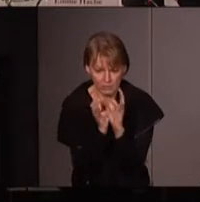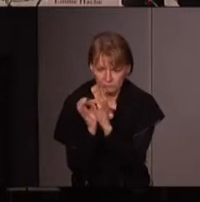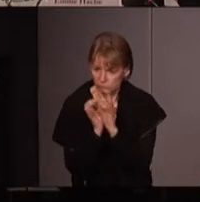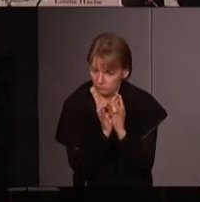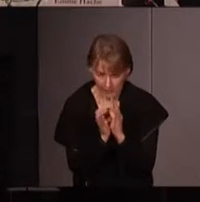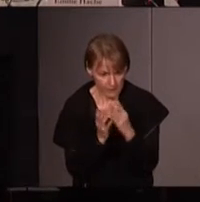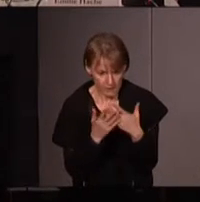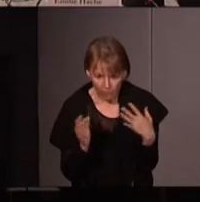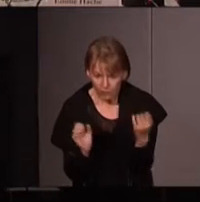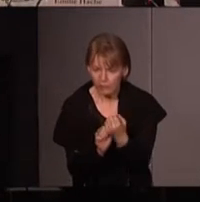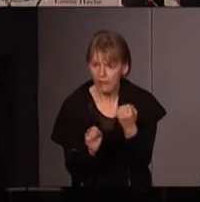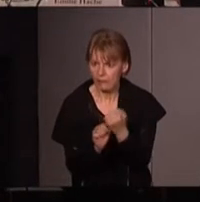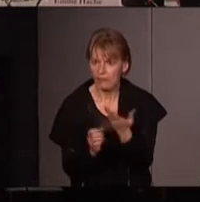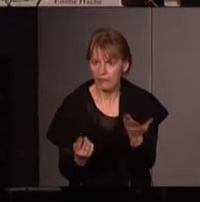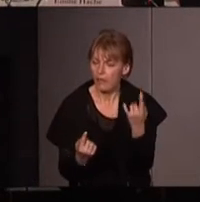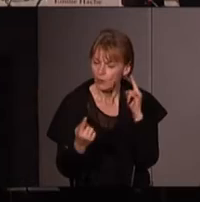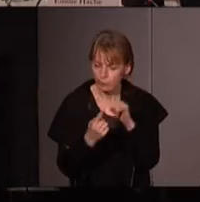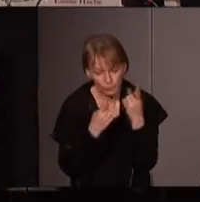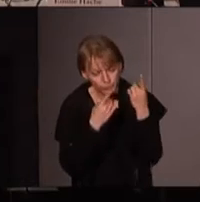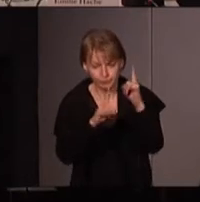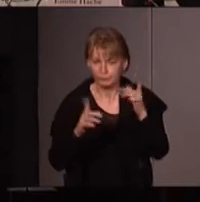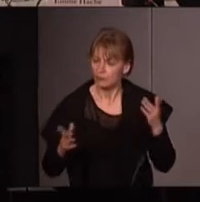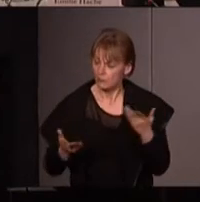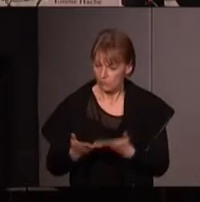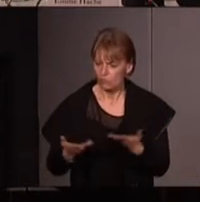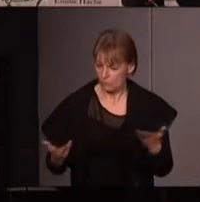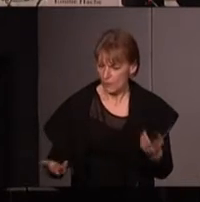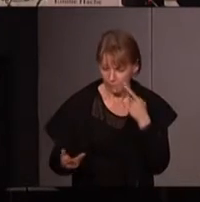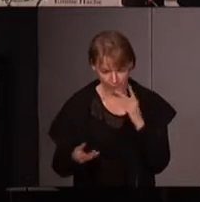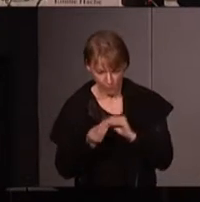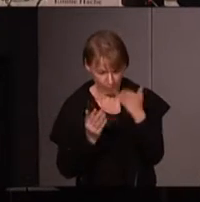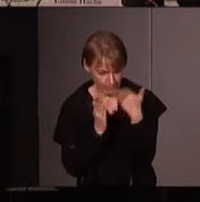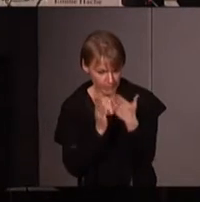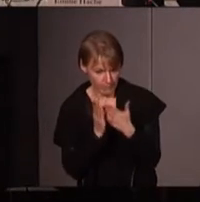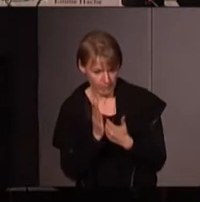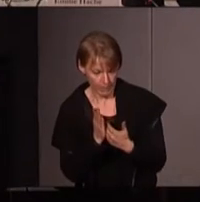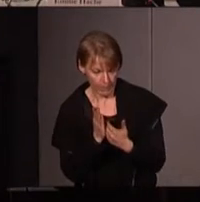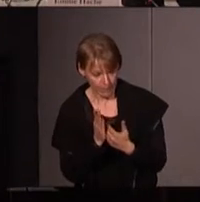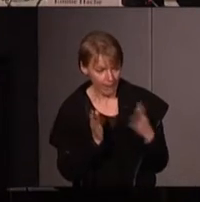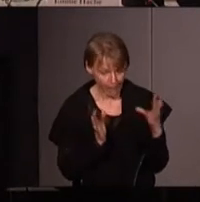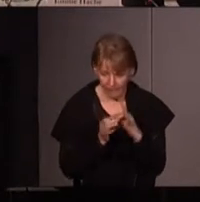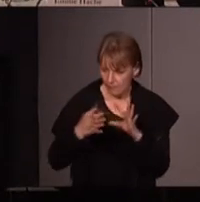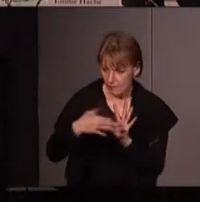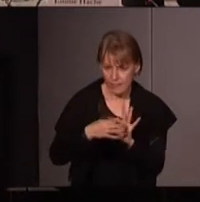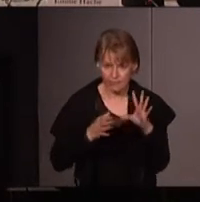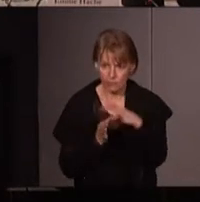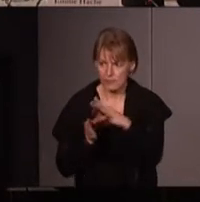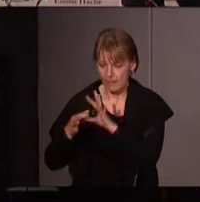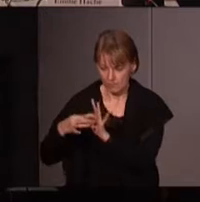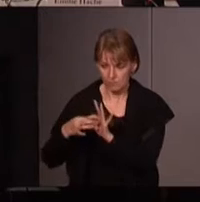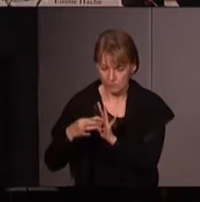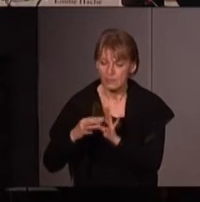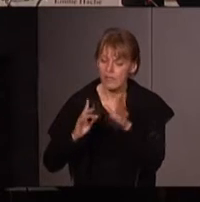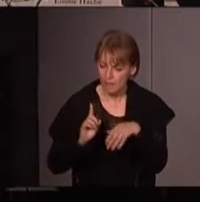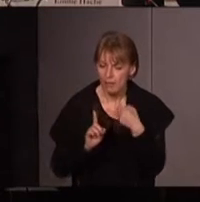au nom justement de maintenant il faut problématiser de telle façon à ce que des alliances puissent se faire et à la limite